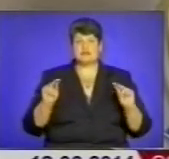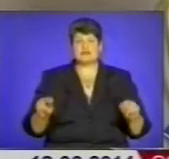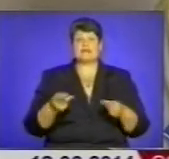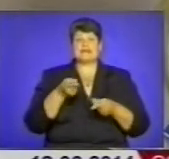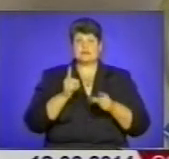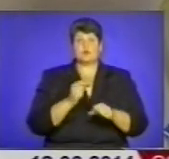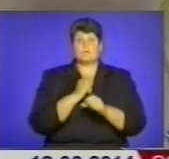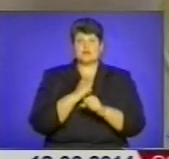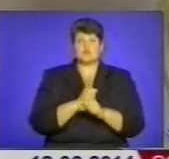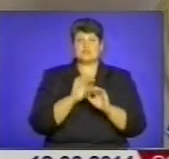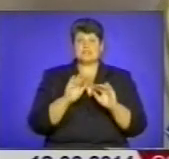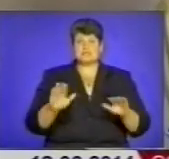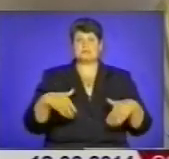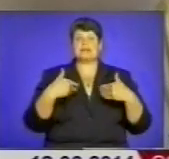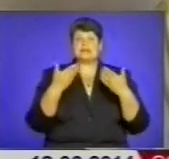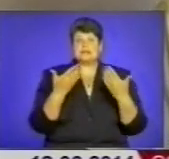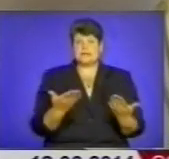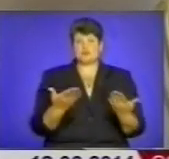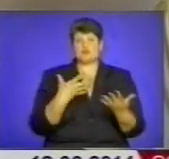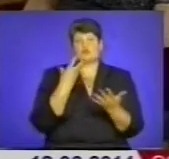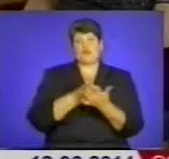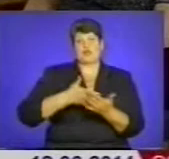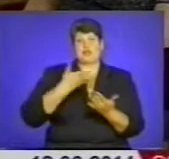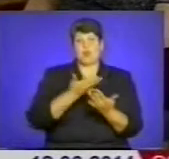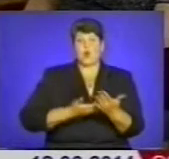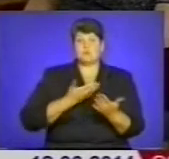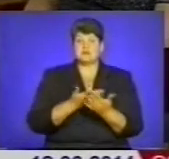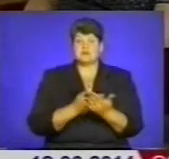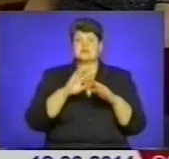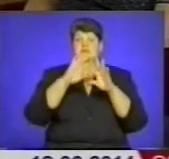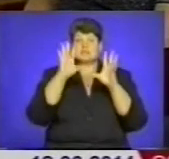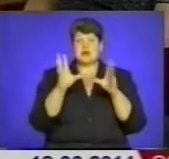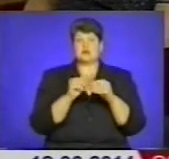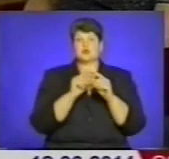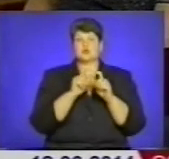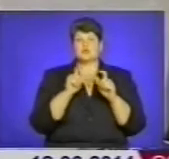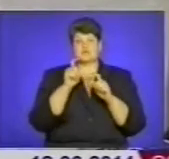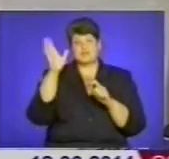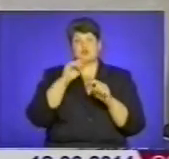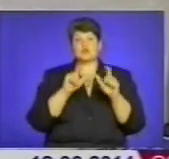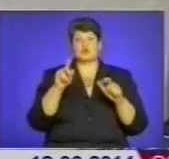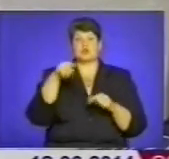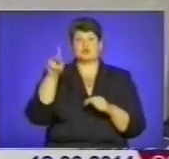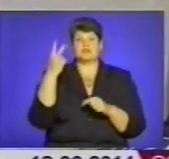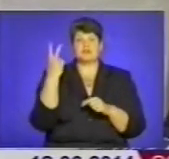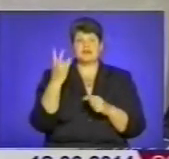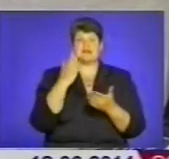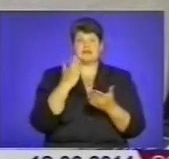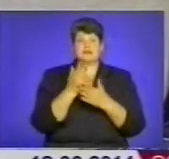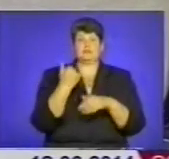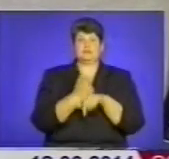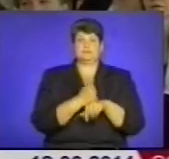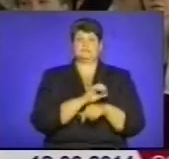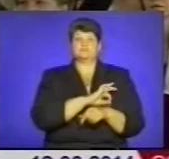працюючи з дітьми, дають певні свої рекомендації. У загальноосвітній школі номер два також пріоритетним є правознавство.